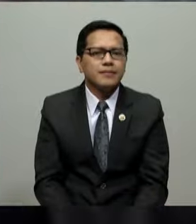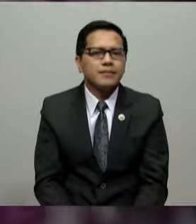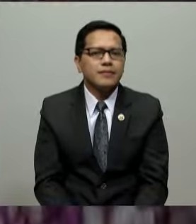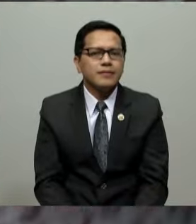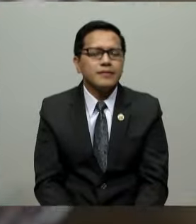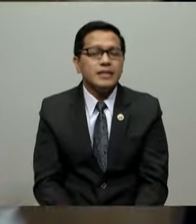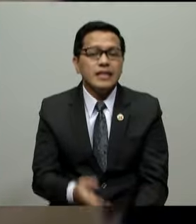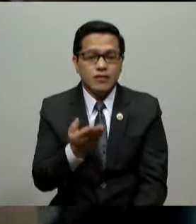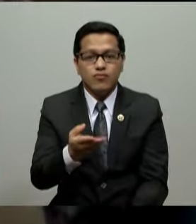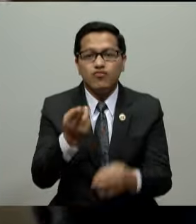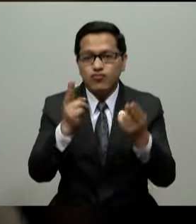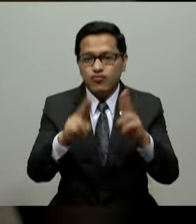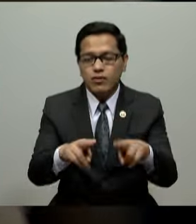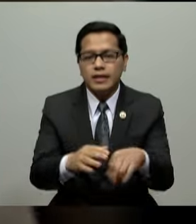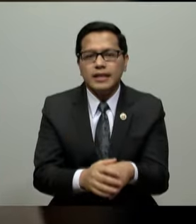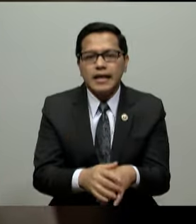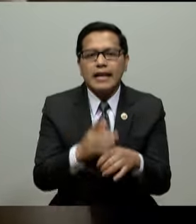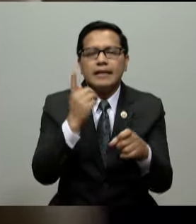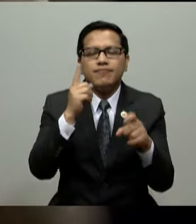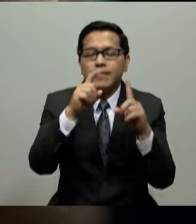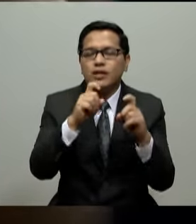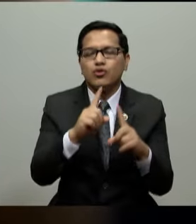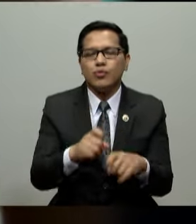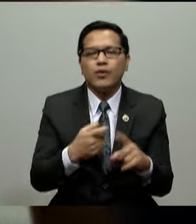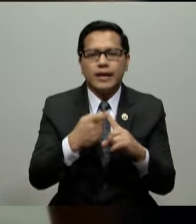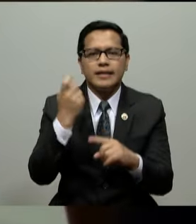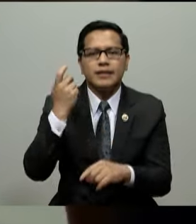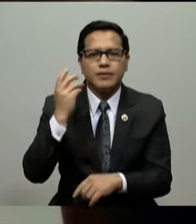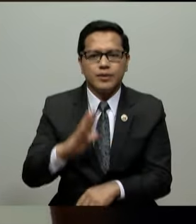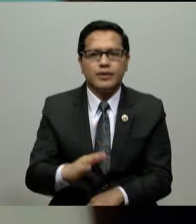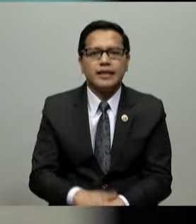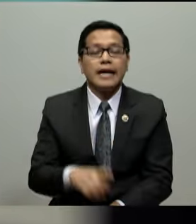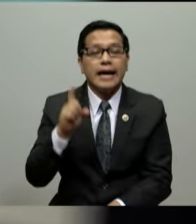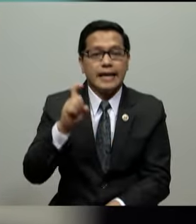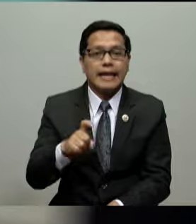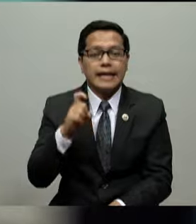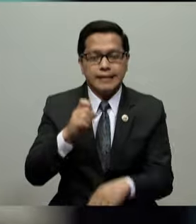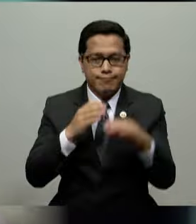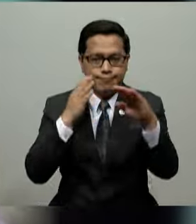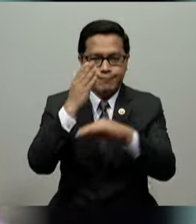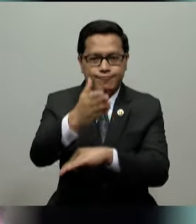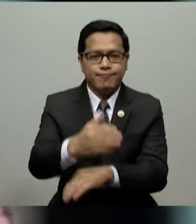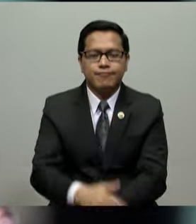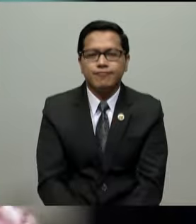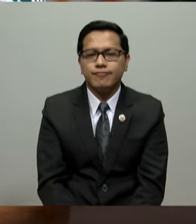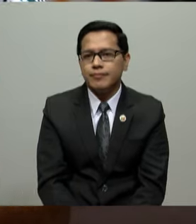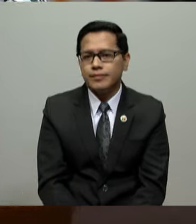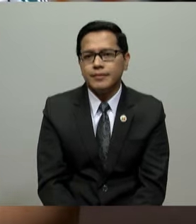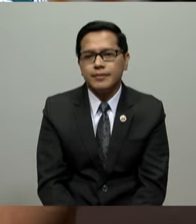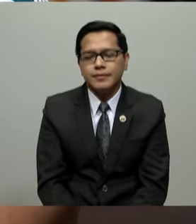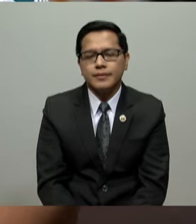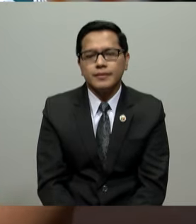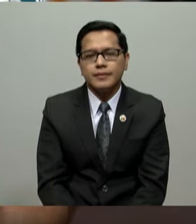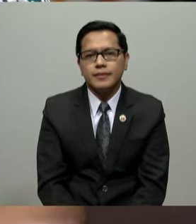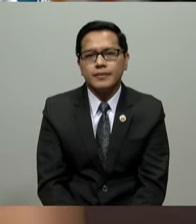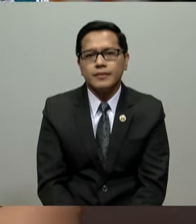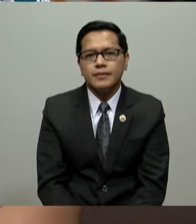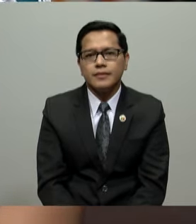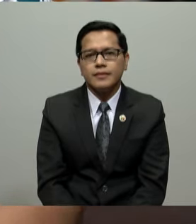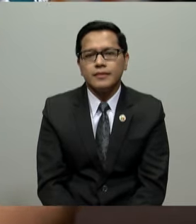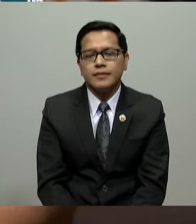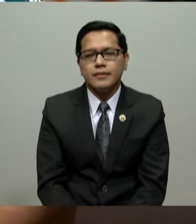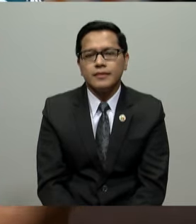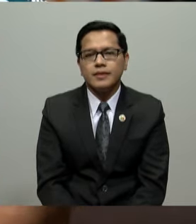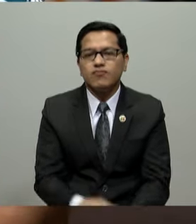galitong tagpo sa kanya ay pagsubok lamang ng Panginoon Diyos na kailangan niyang lampasan. Mula nung dumating ako